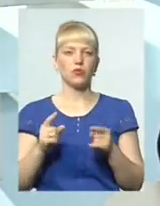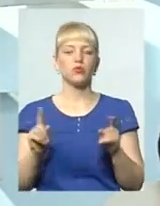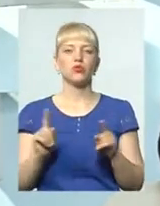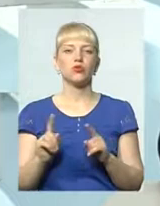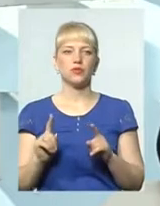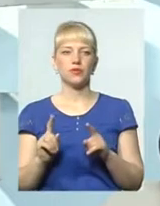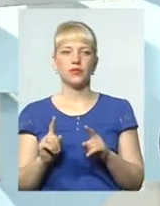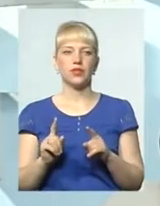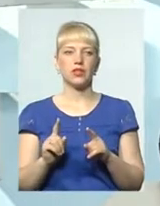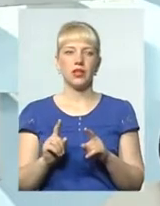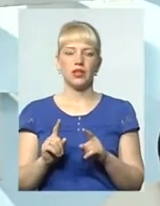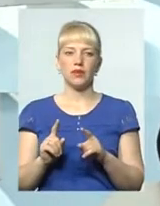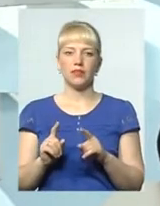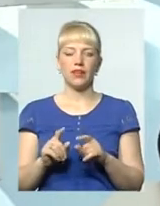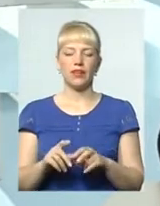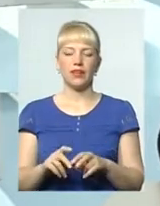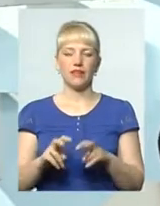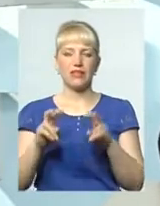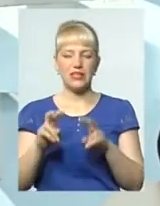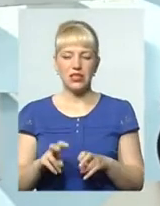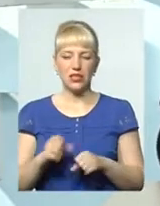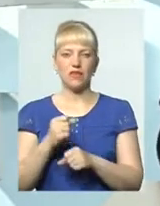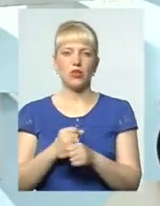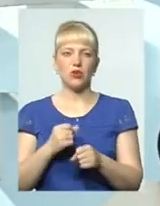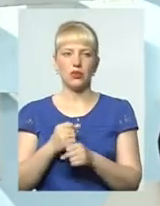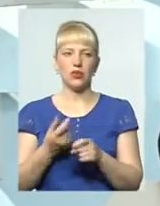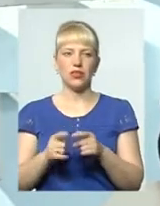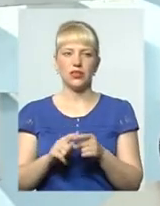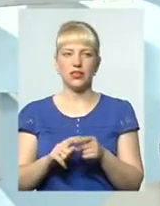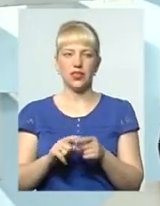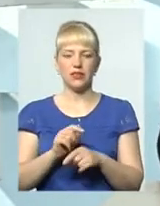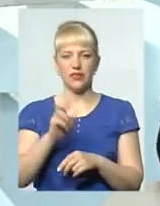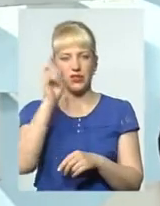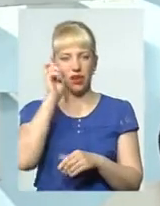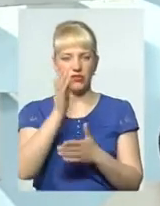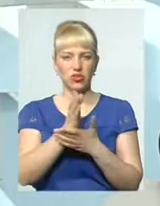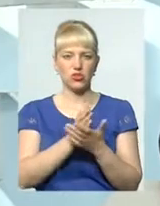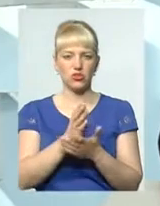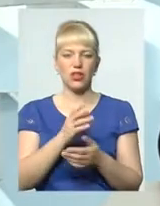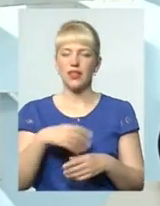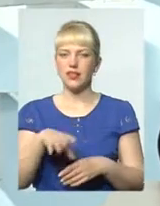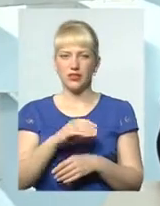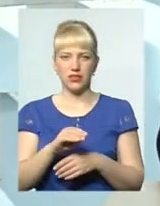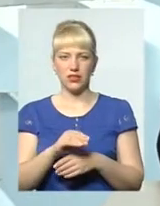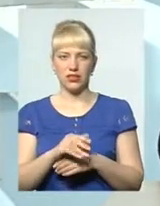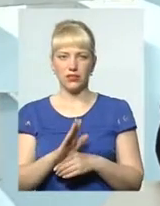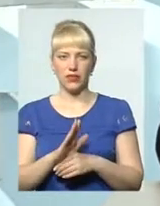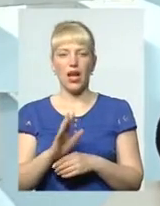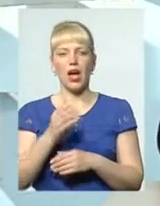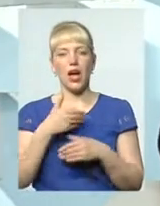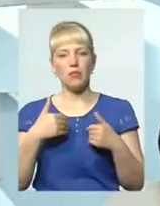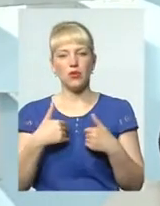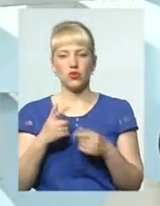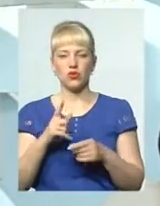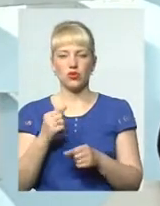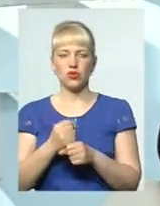відбути, відсидіти, відробити, це критерії праці державних, не всіх, але дуже багатьох. Ми хочемо щось